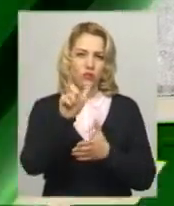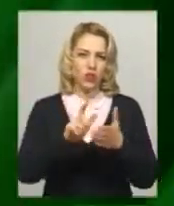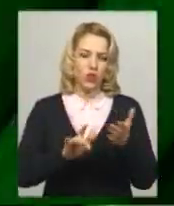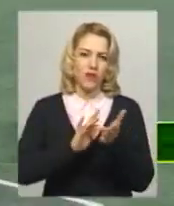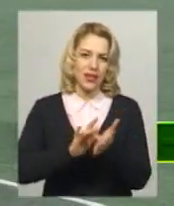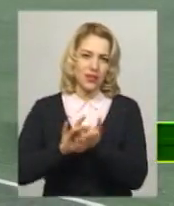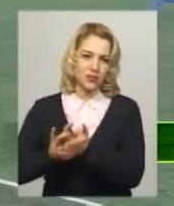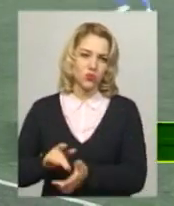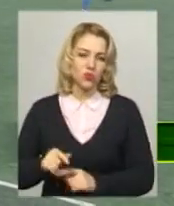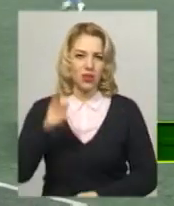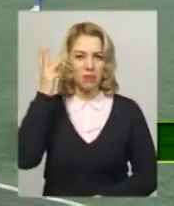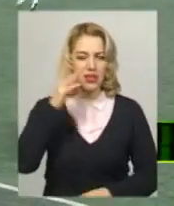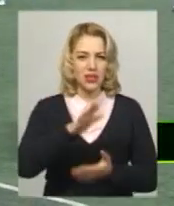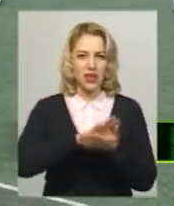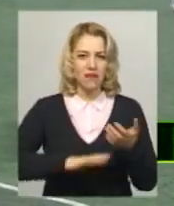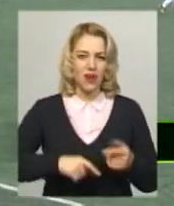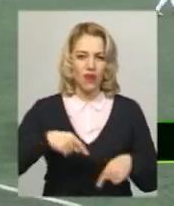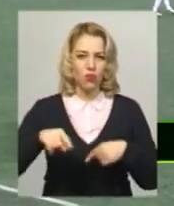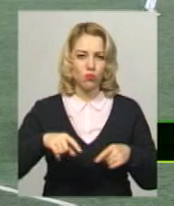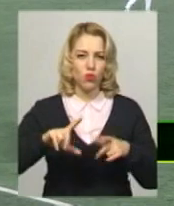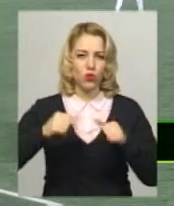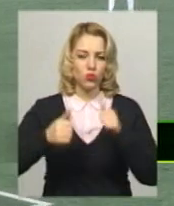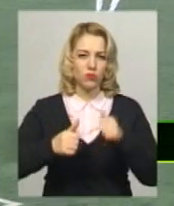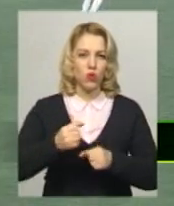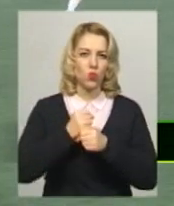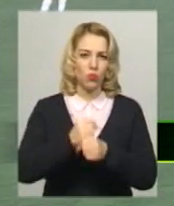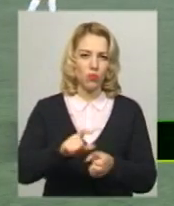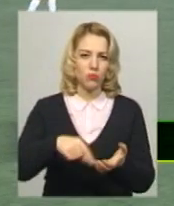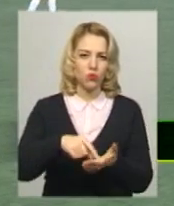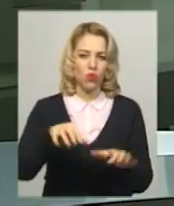У Хмельницькому триває футбольний турнір за кубок міського голови.